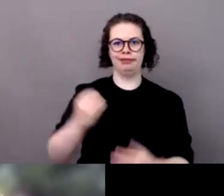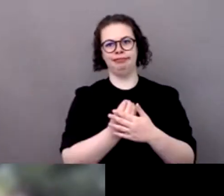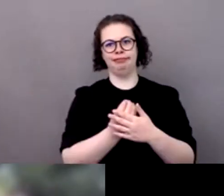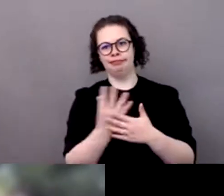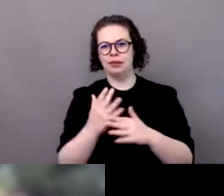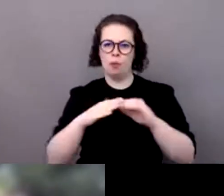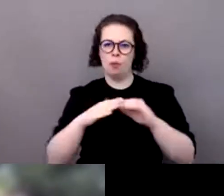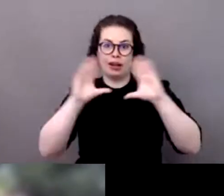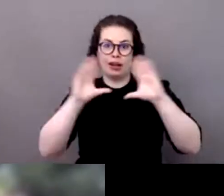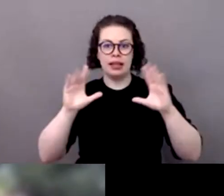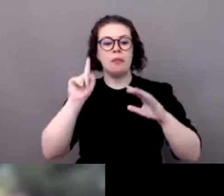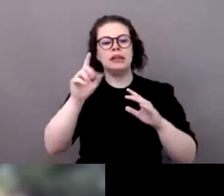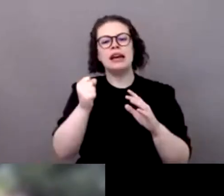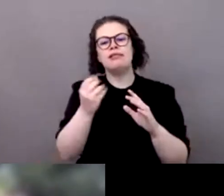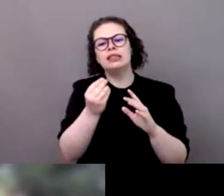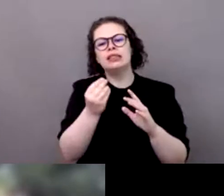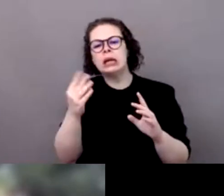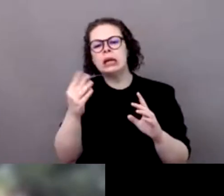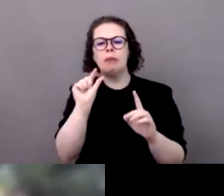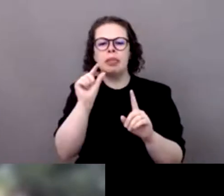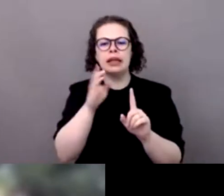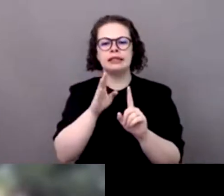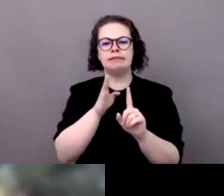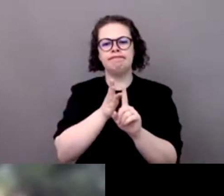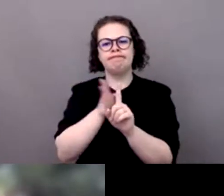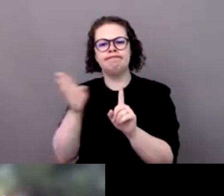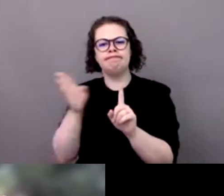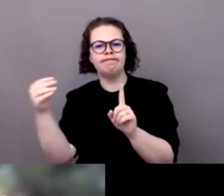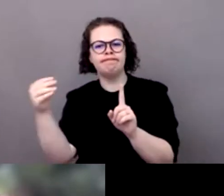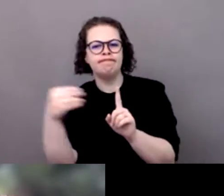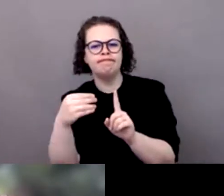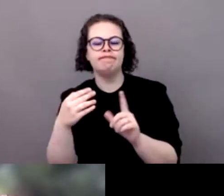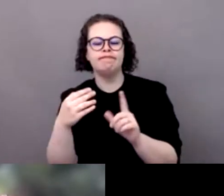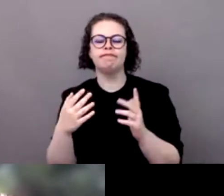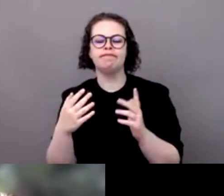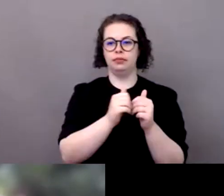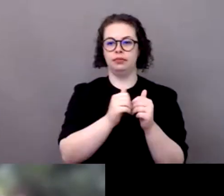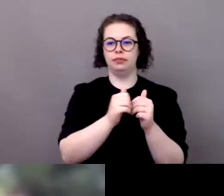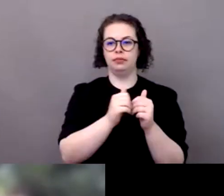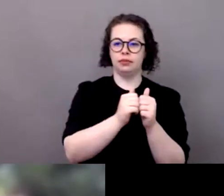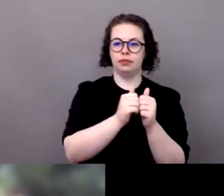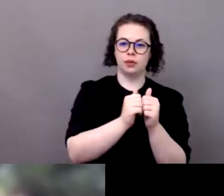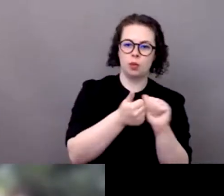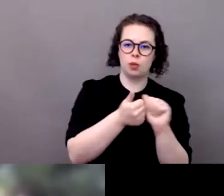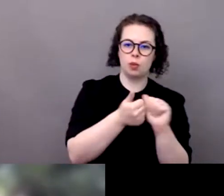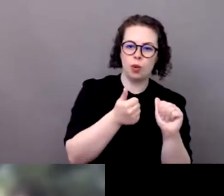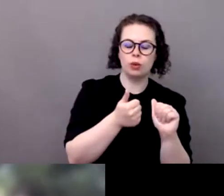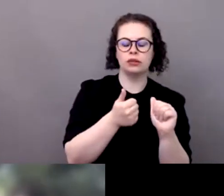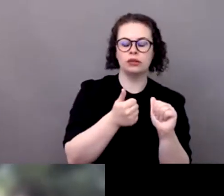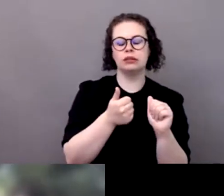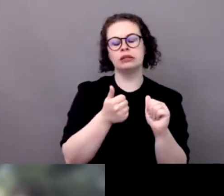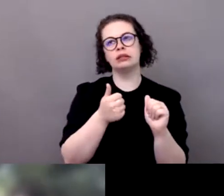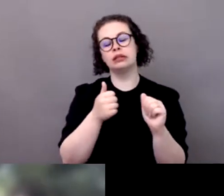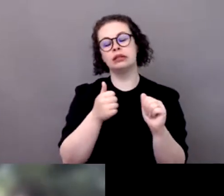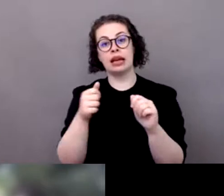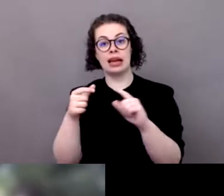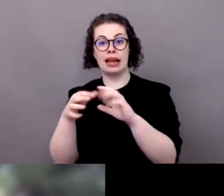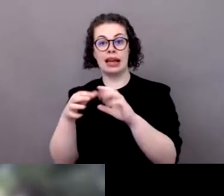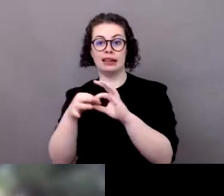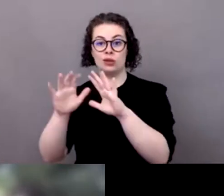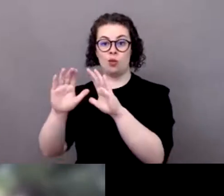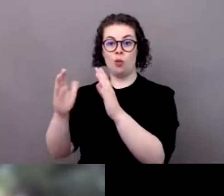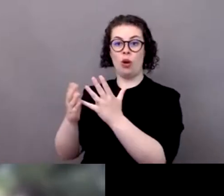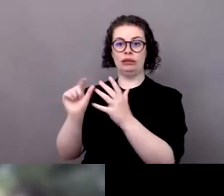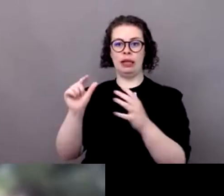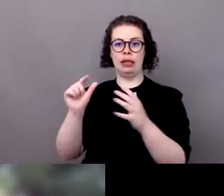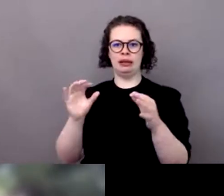tensions sur l'eau potable sur l'agriculture sur des zones habitables dans